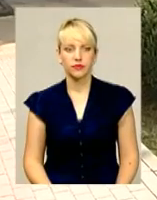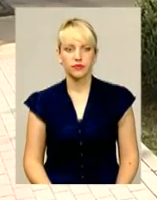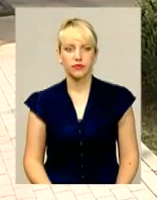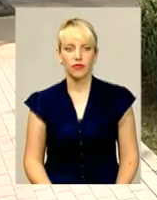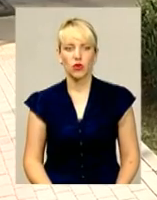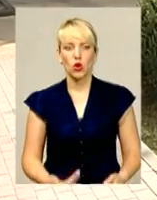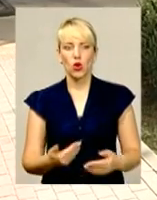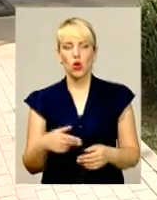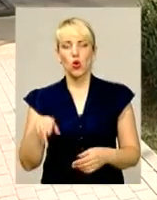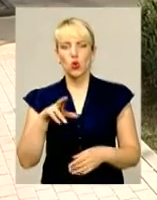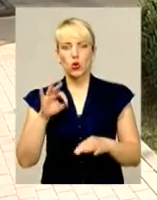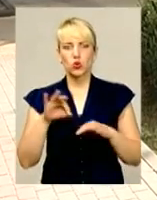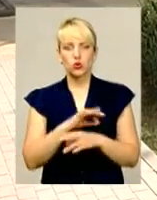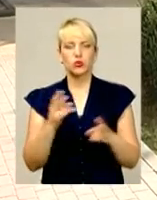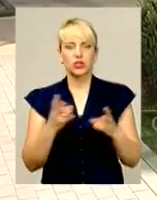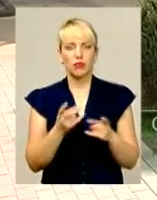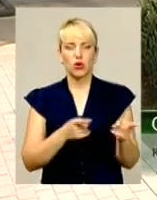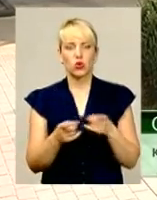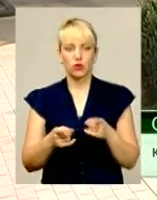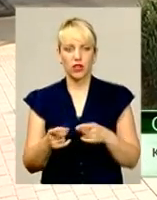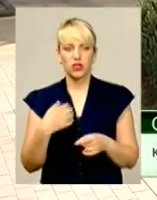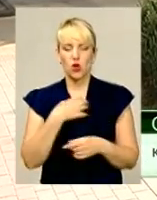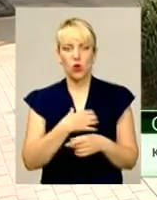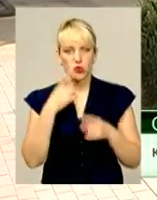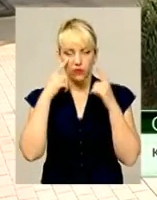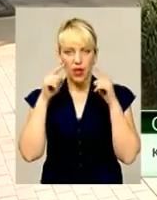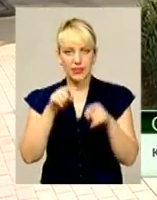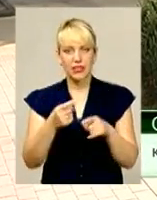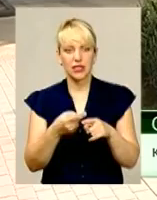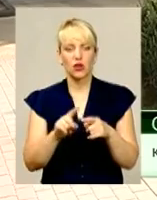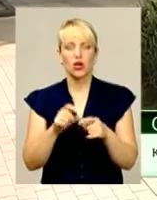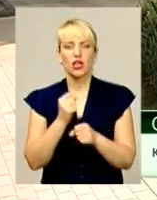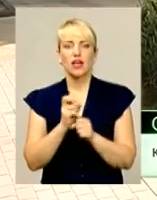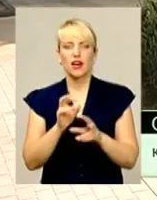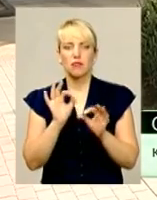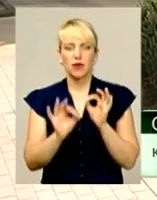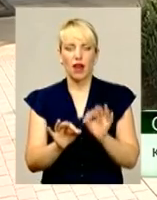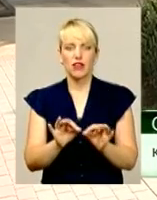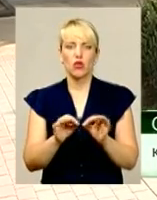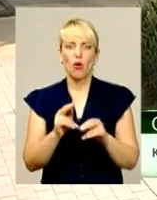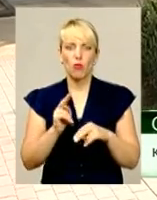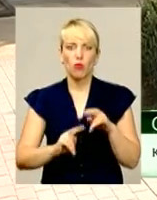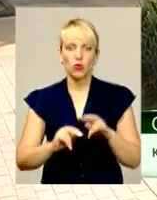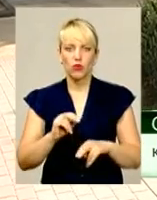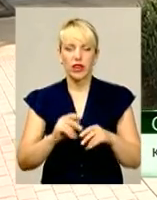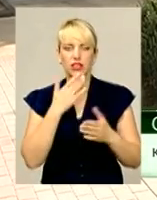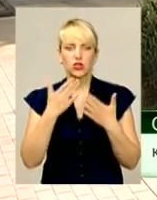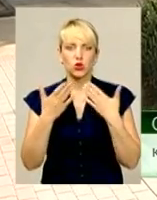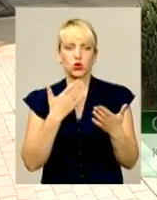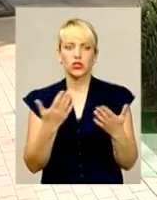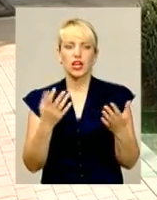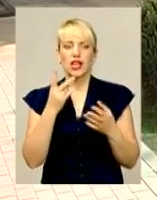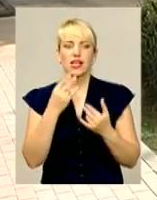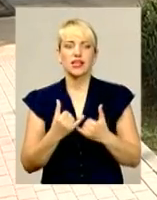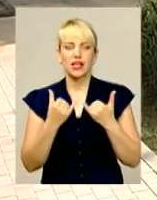До шлюбу потрібно готуватися. Основний акцент робиться на те, як правильно побудувати стосунки для людей, які ще не в стосунках,